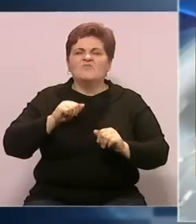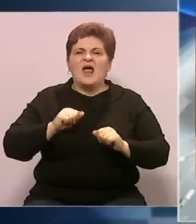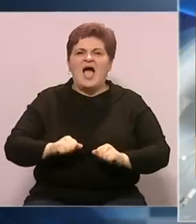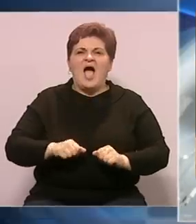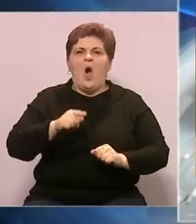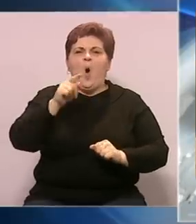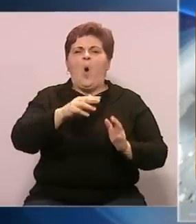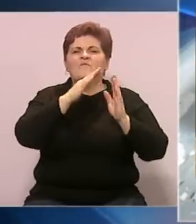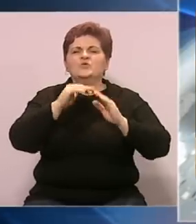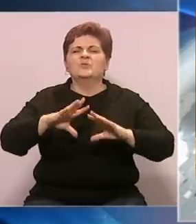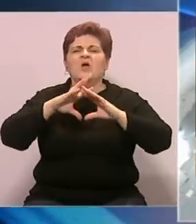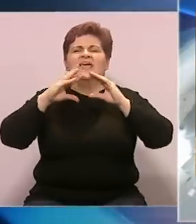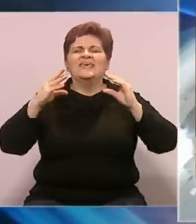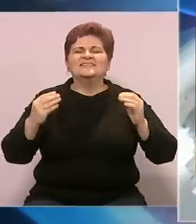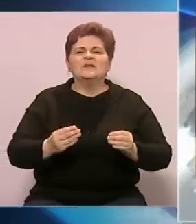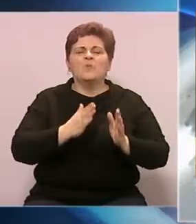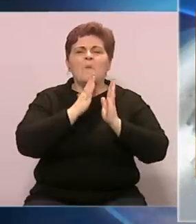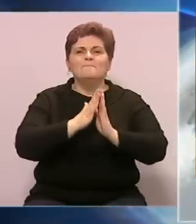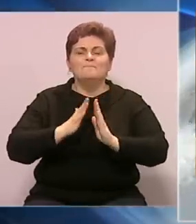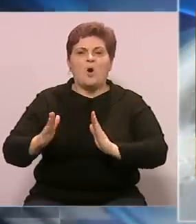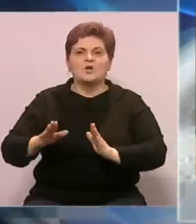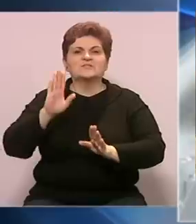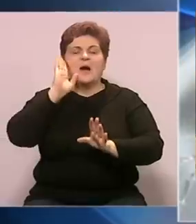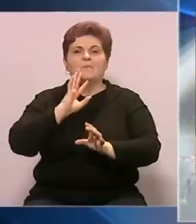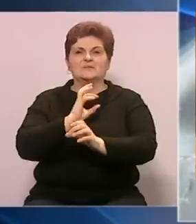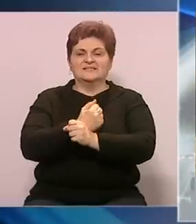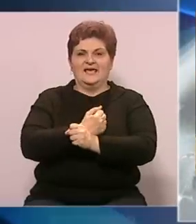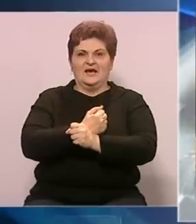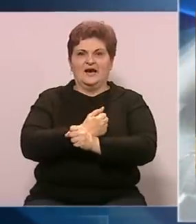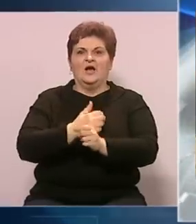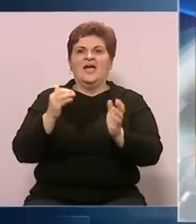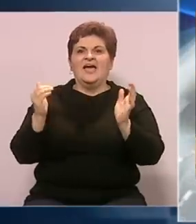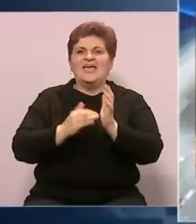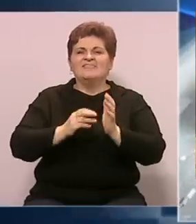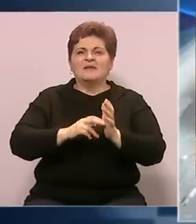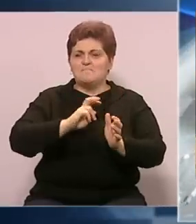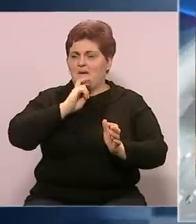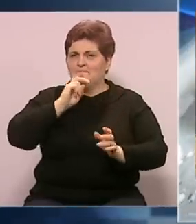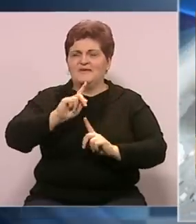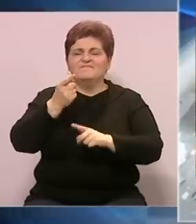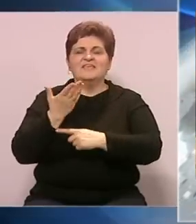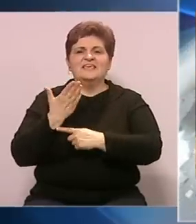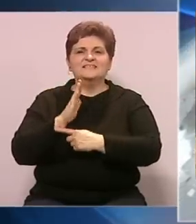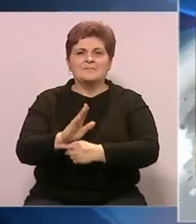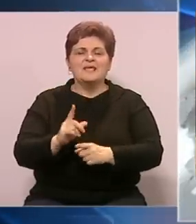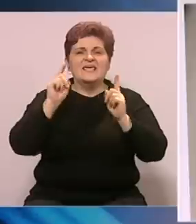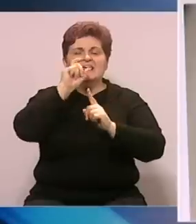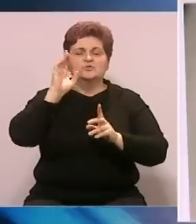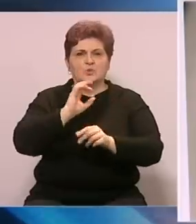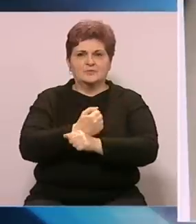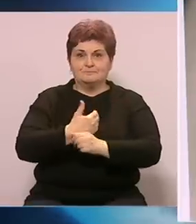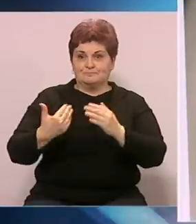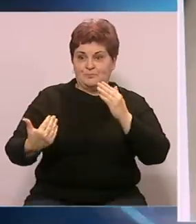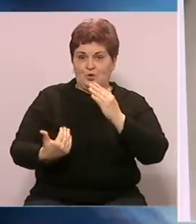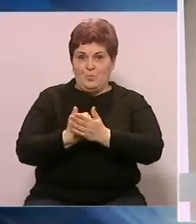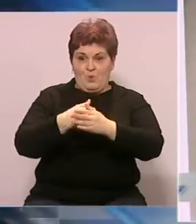urušenje celokopnog ustavnog poredka Bosne i Hercegovine. Treba da reagovi visoki predstavnik i ustavni sud DH. Novina